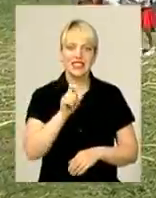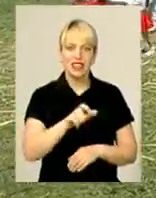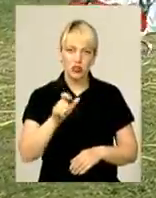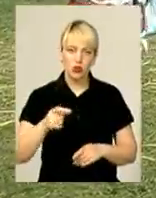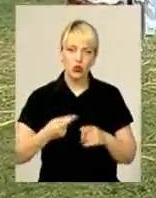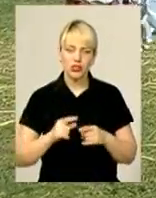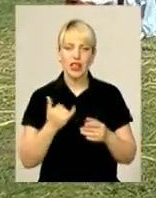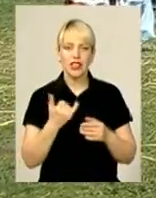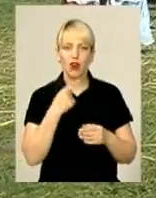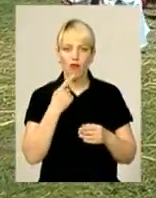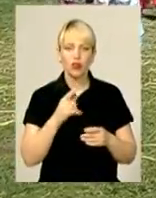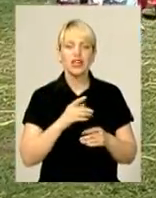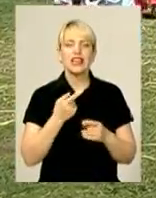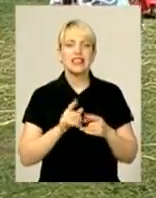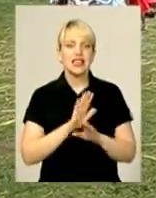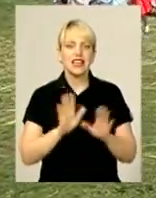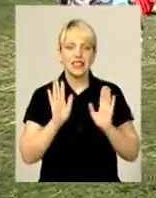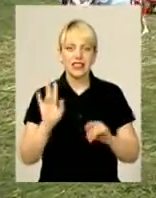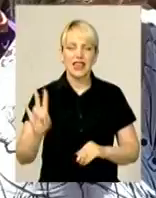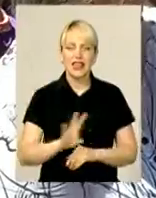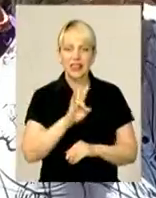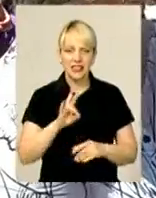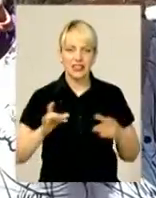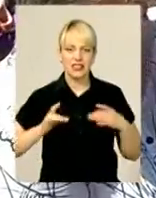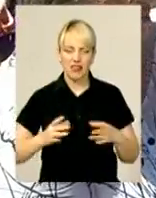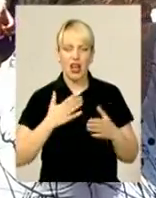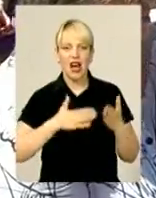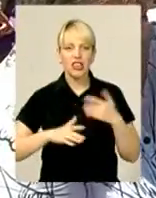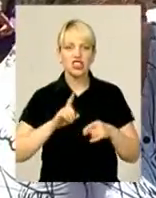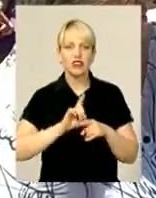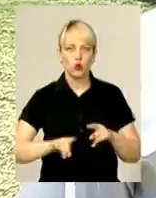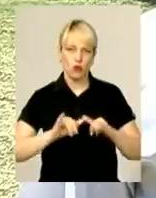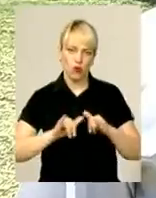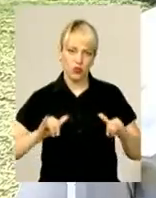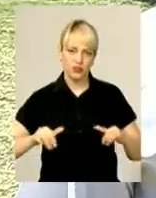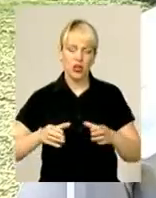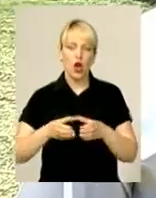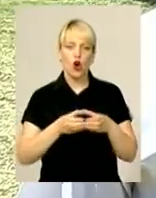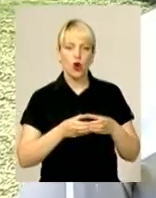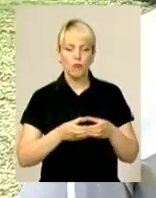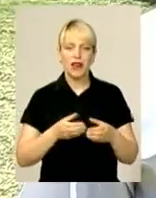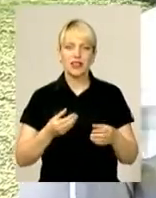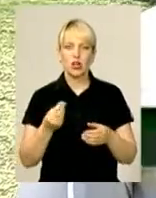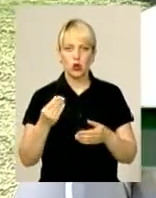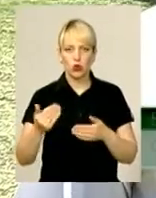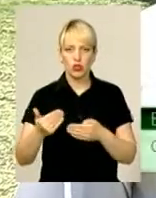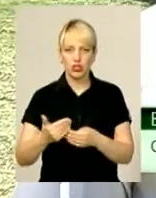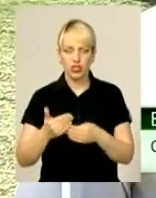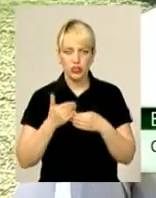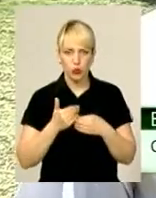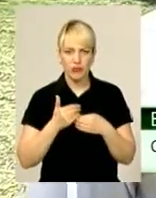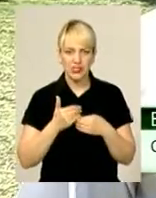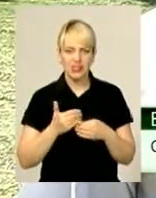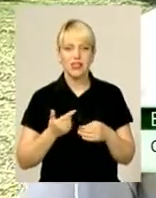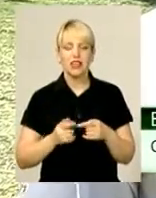кажуть, відзначають нині не лише релігійне свято, а й радіють швидкому розвитку громади. Зайшли гроші субвенційні, деську